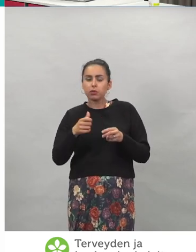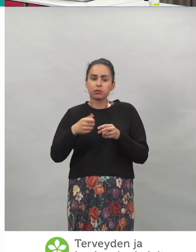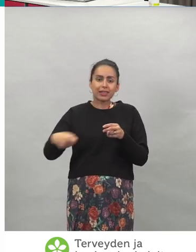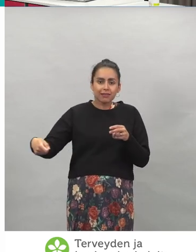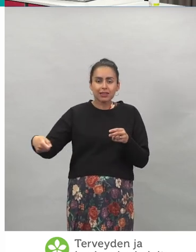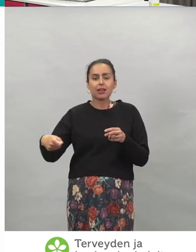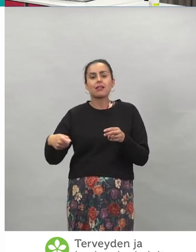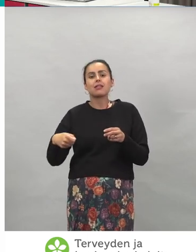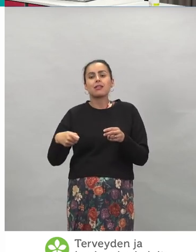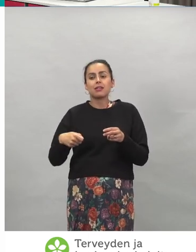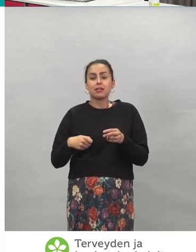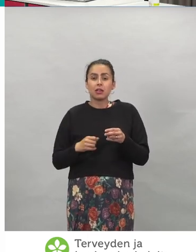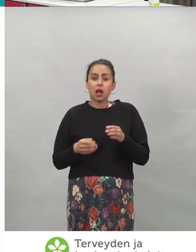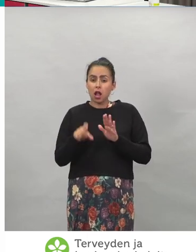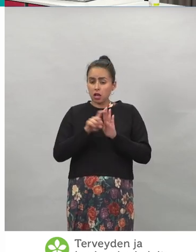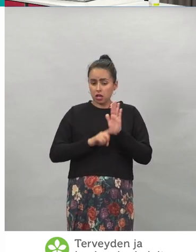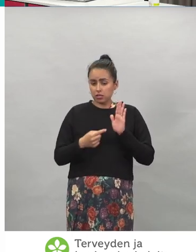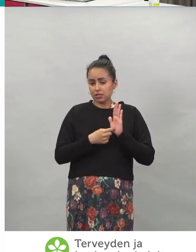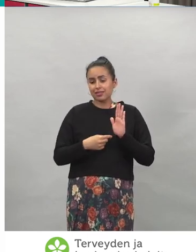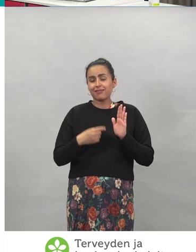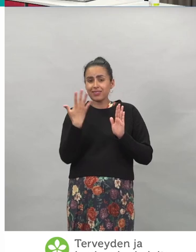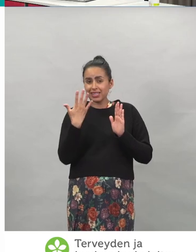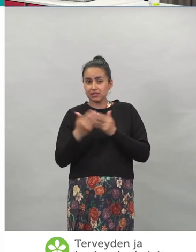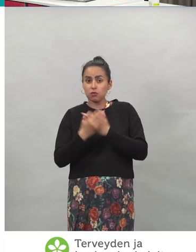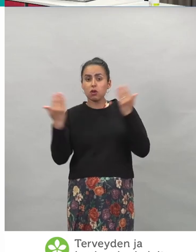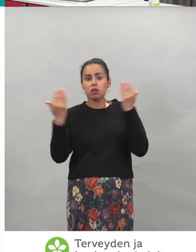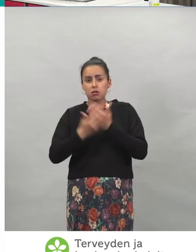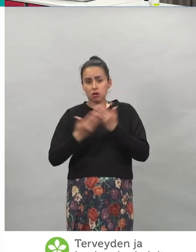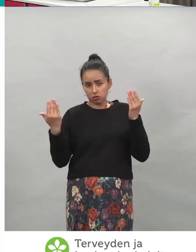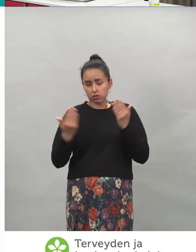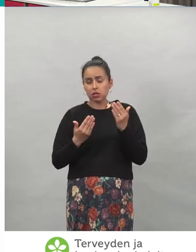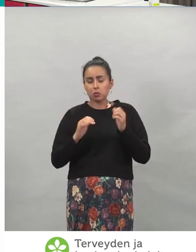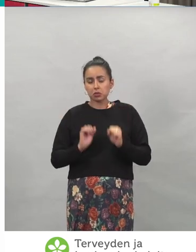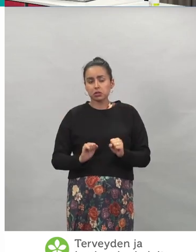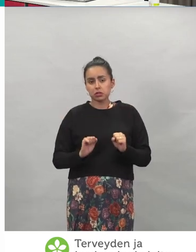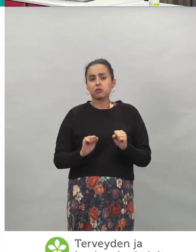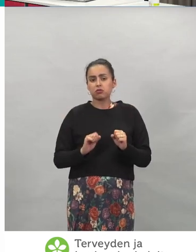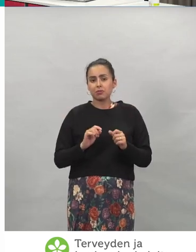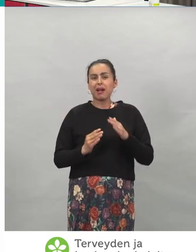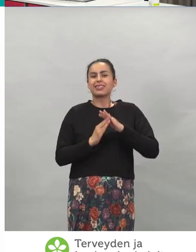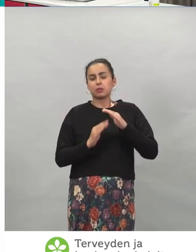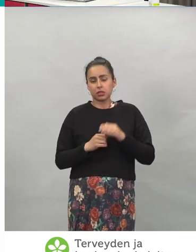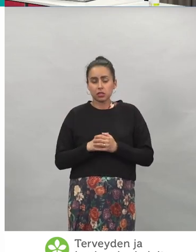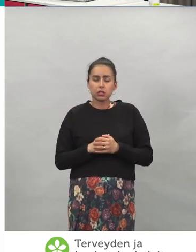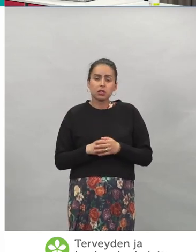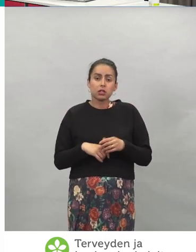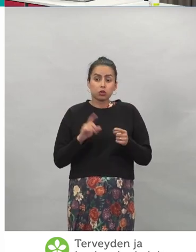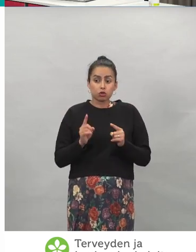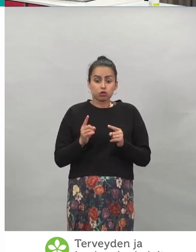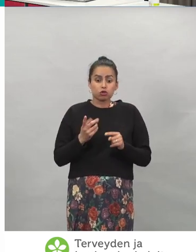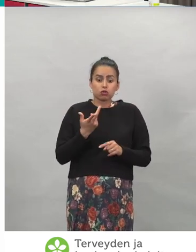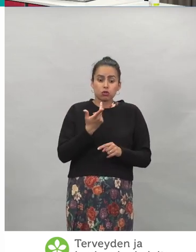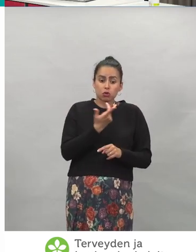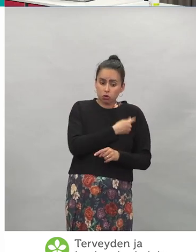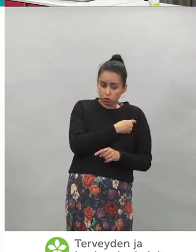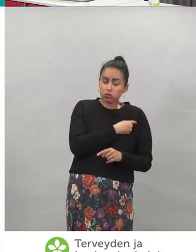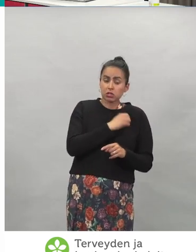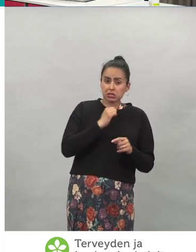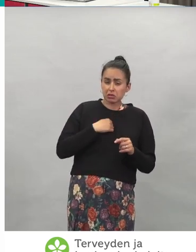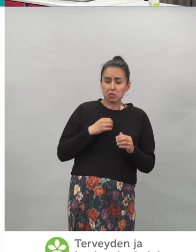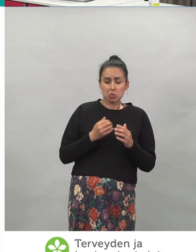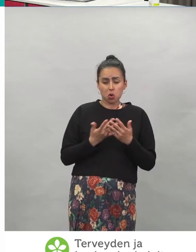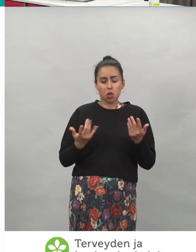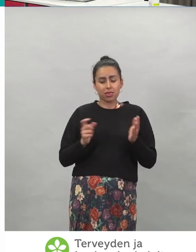Lain mukaan maksimiviive on viisi vuorokautta. Nyt jos on saanut sen koronarokotuksen, siitä on jo useampi